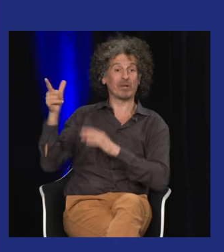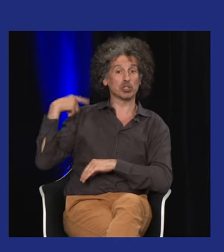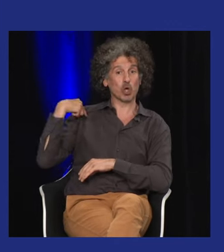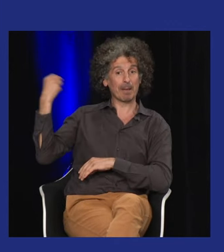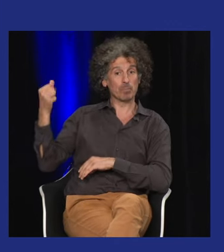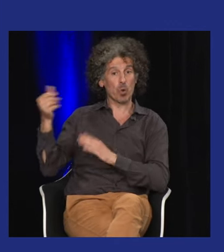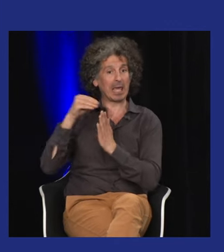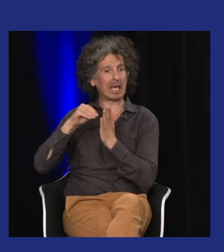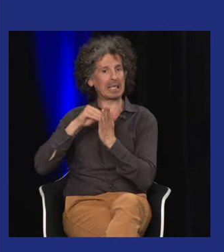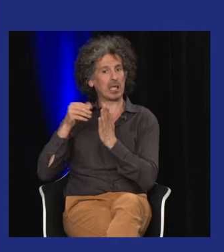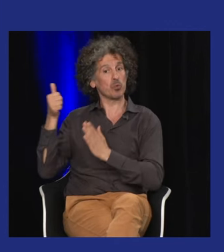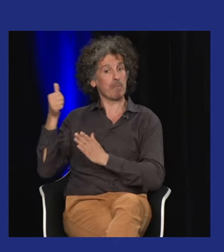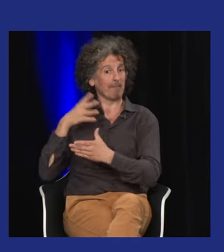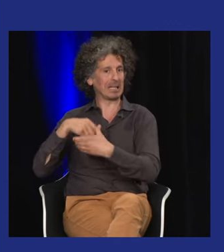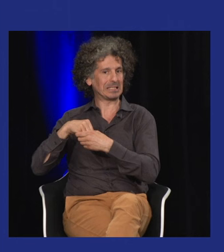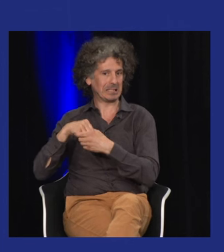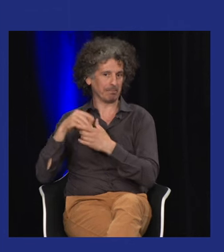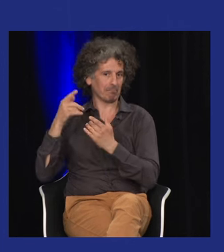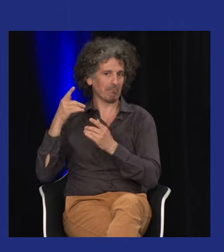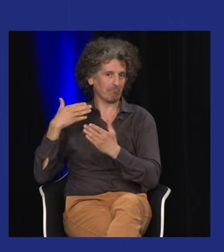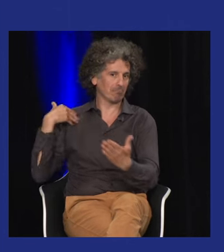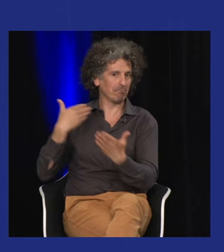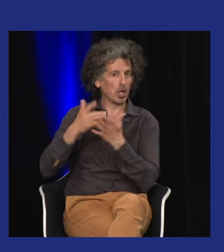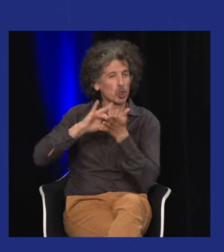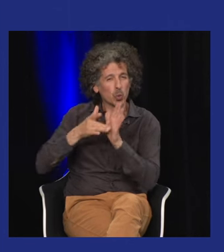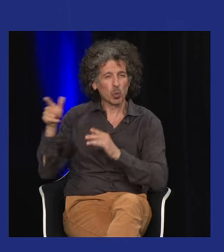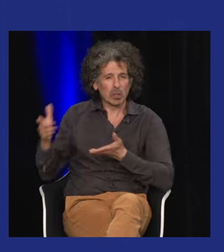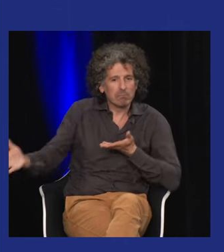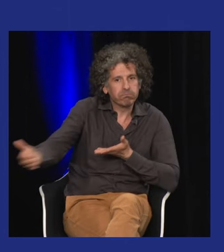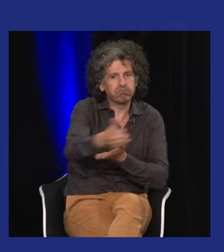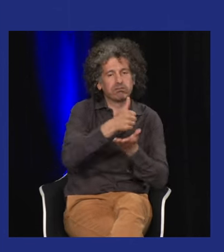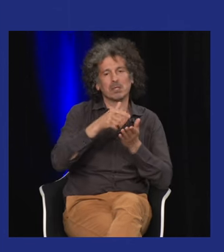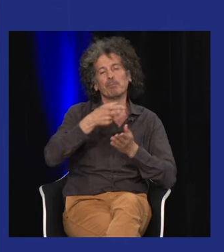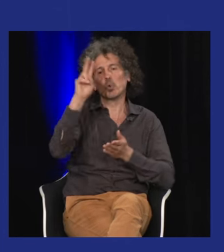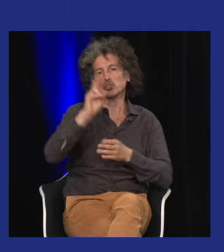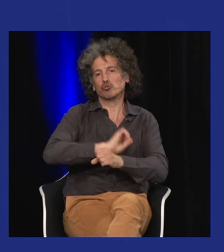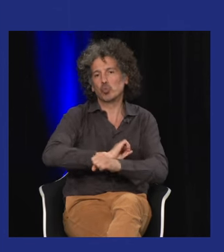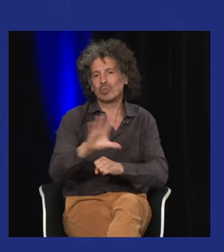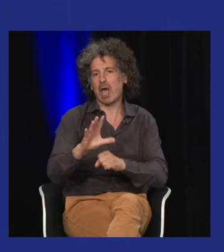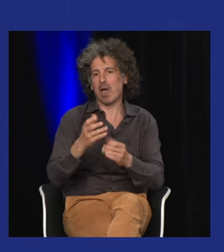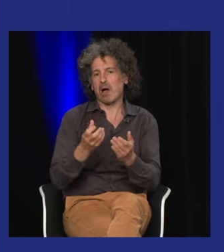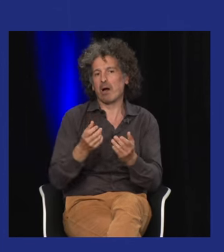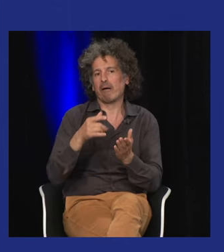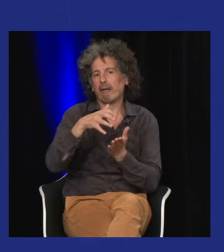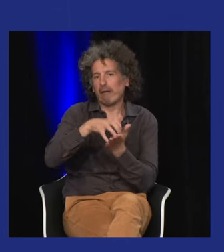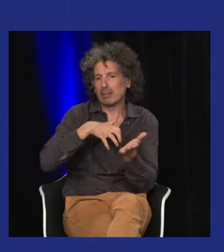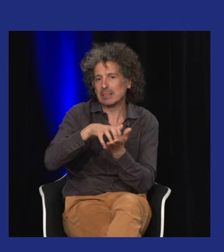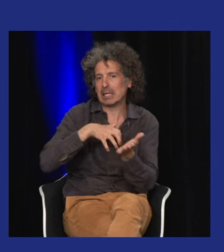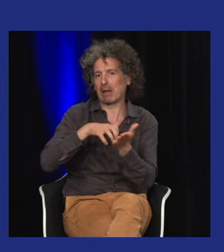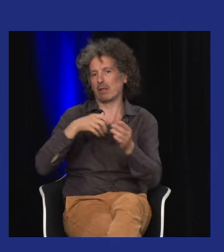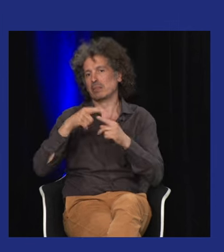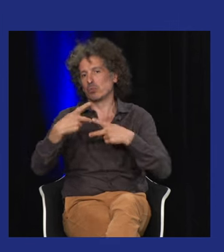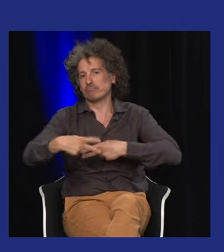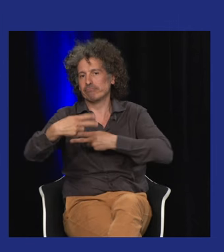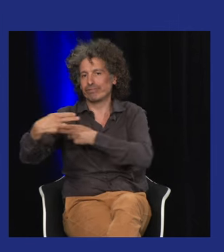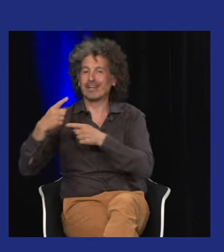donc il y avait aussi le livre de Jean Grémion qu'il a rédigé il a vraiment récolté tout